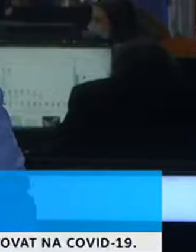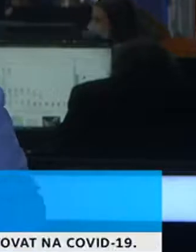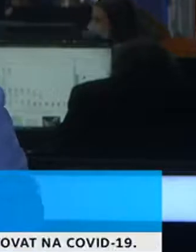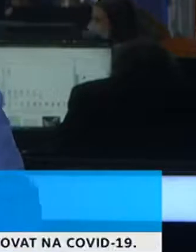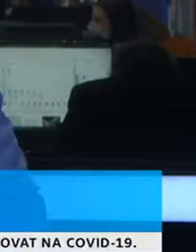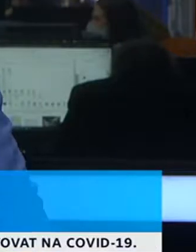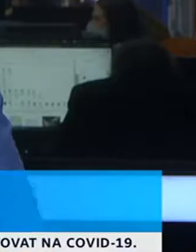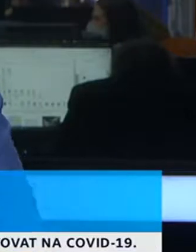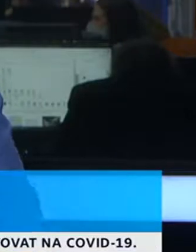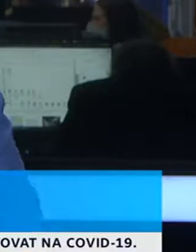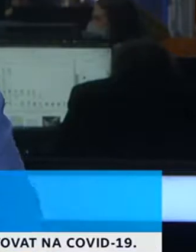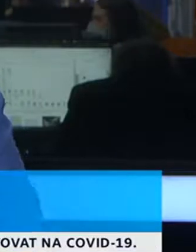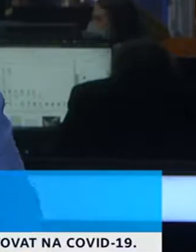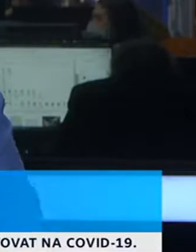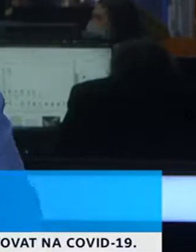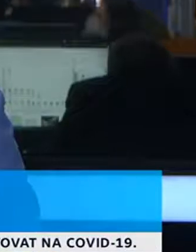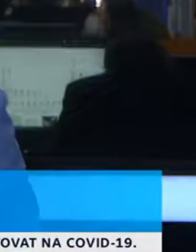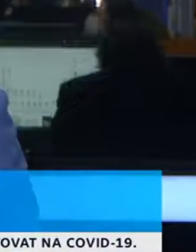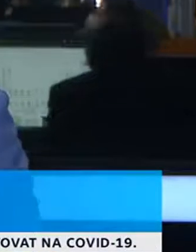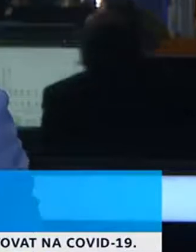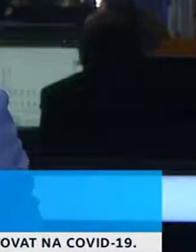Česká republika včera přestoupila do vyšší.